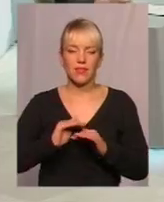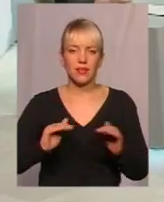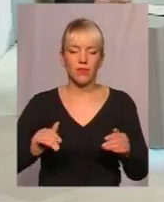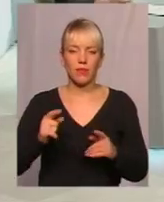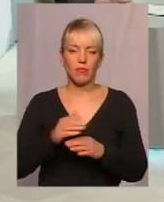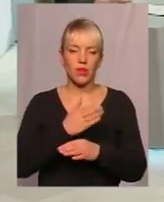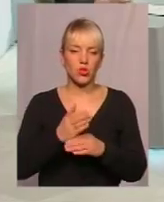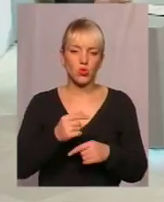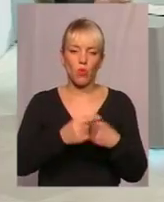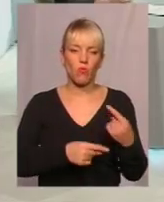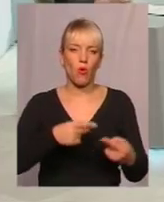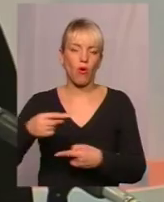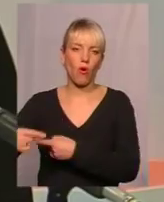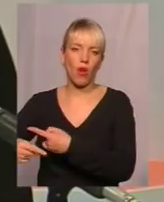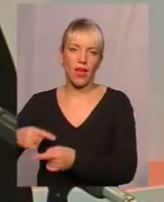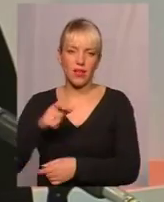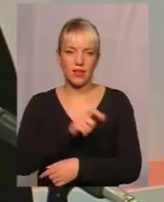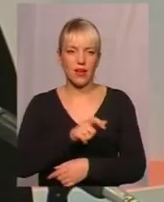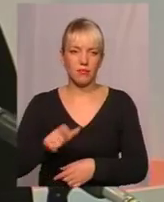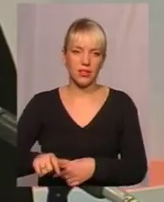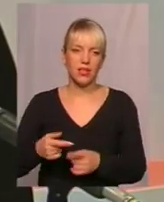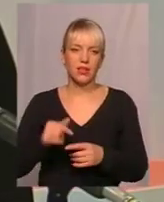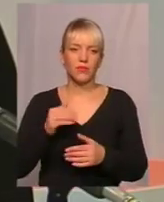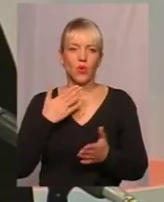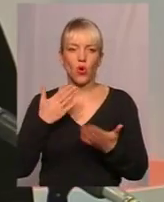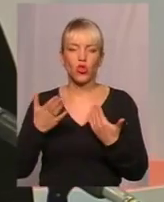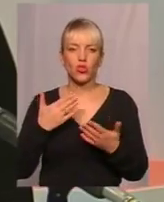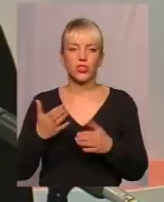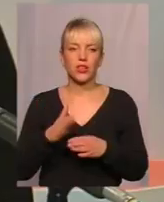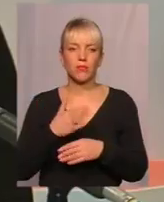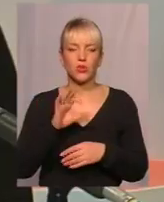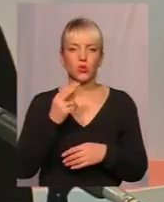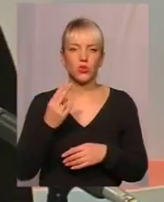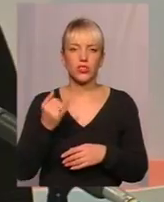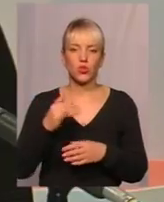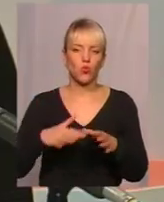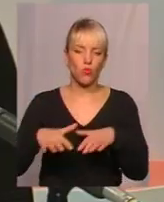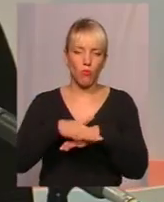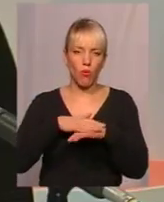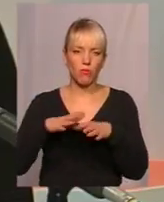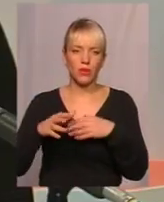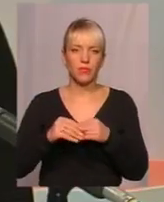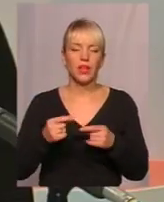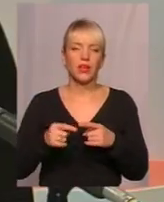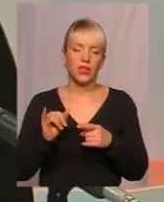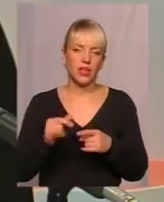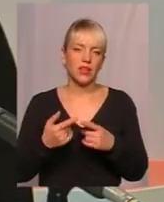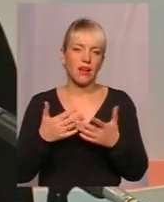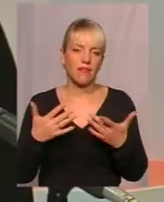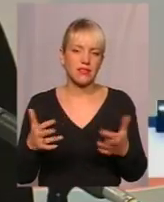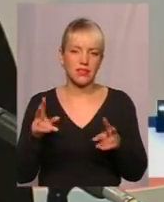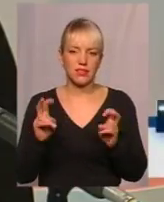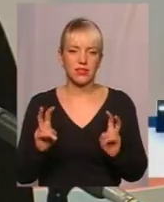поколениями отношения, скажем так, с социумом то есть, ну, разные темы